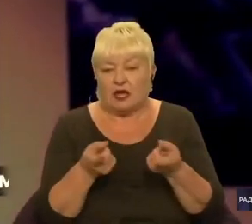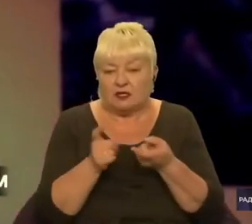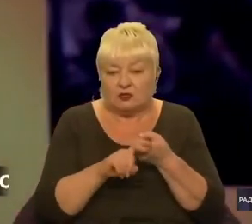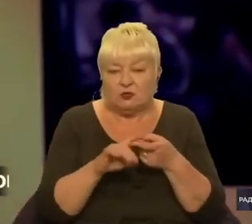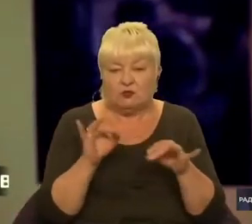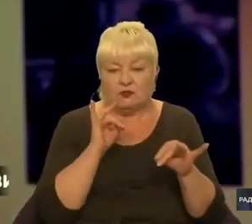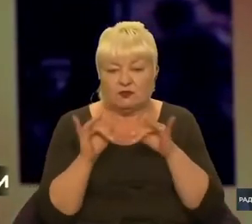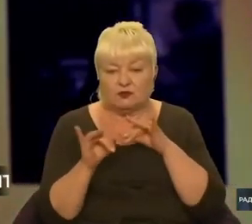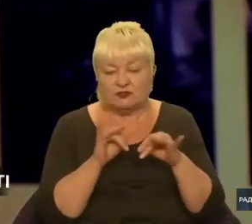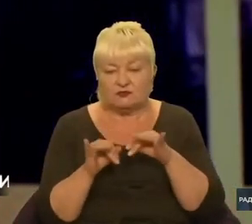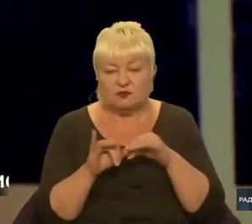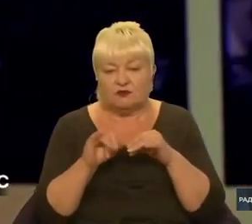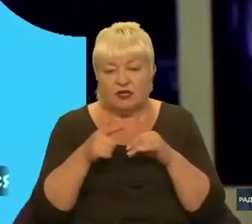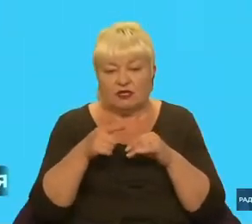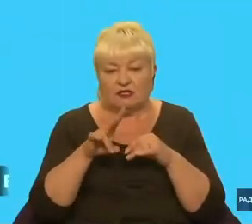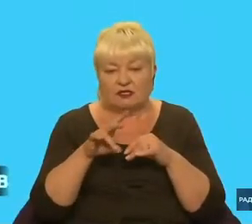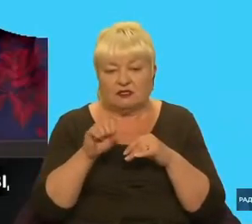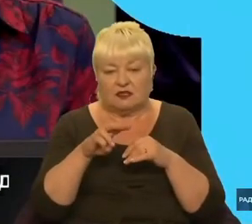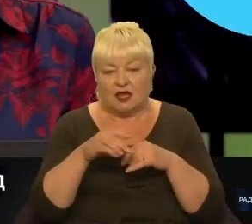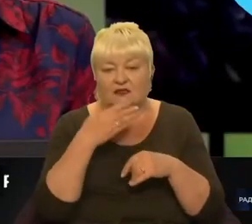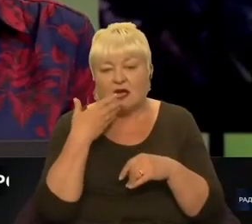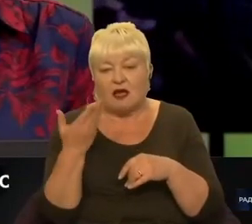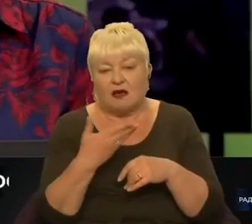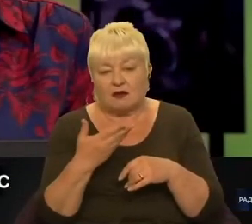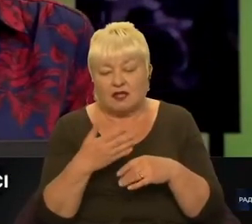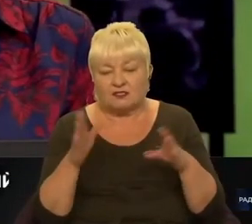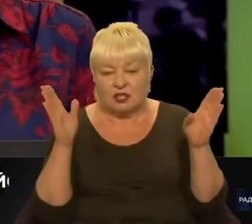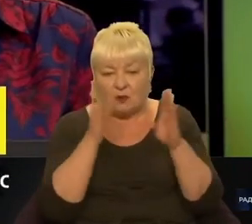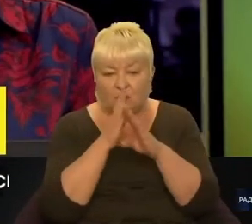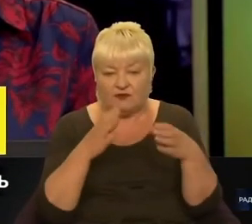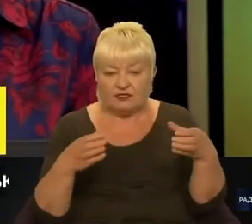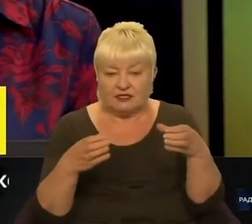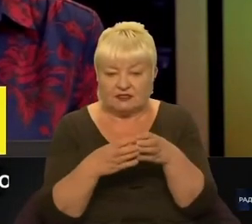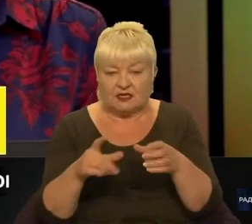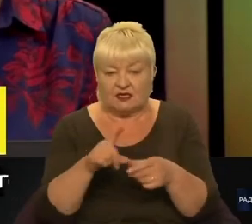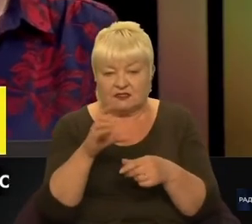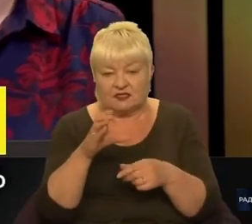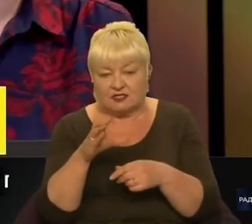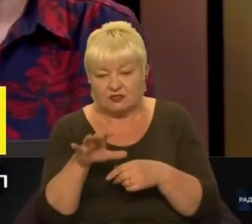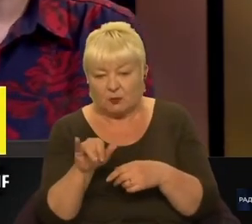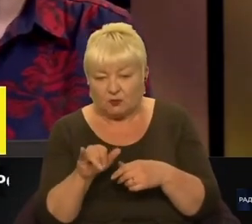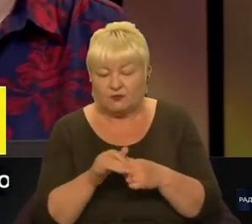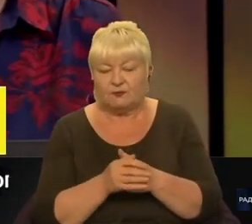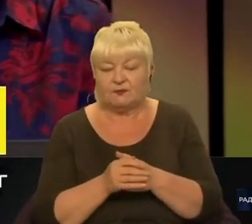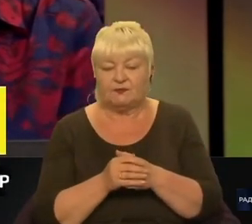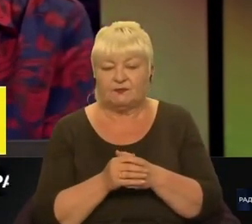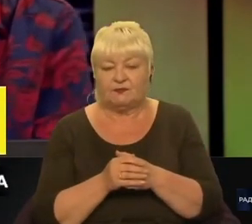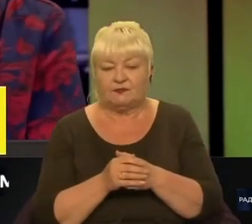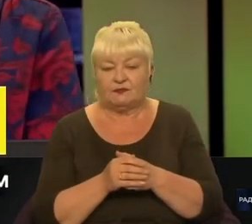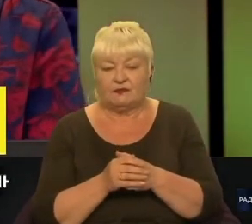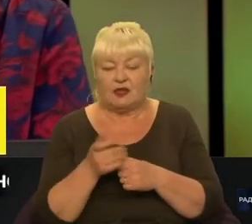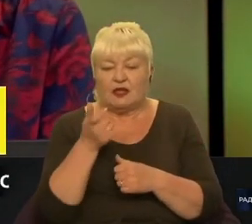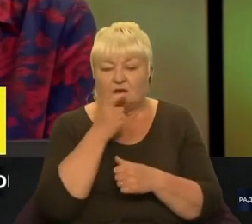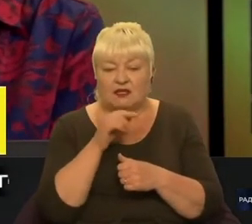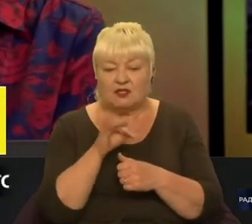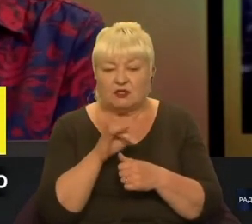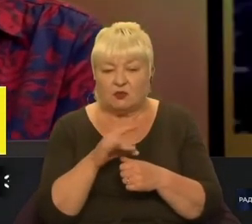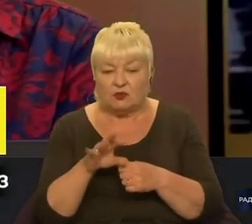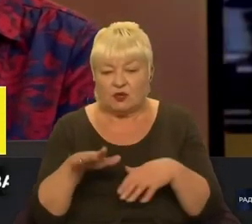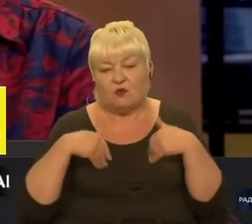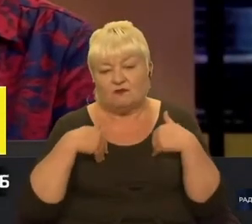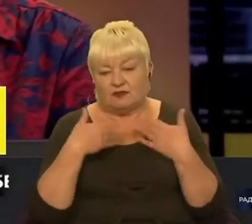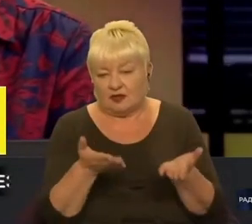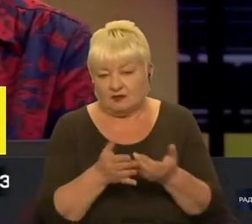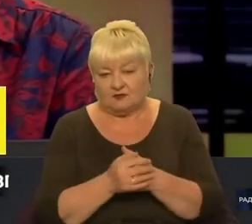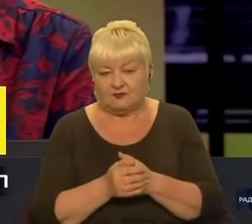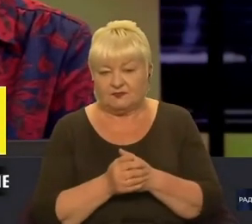розмови Юрія Ігната, це речник повітряних сил, Збройних сил України. Пане Юрію, вітаю вас.